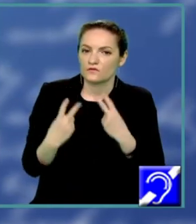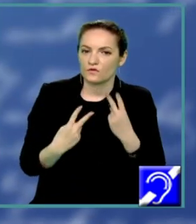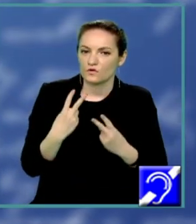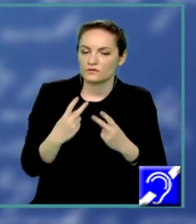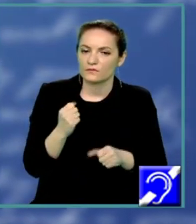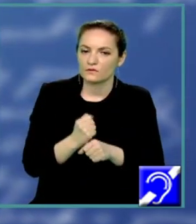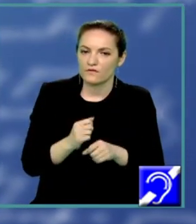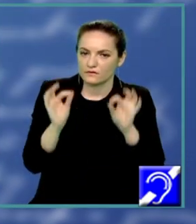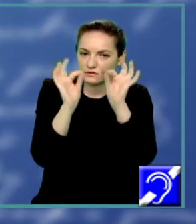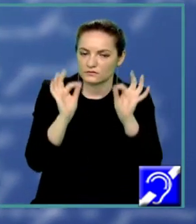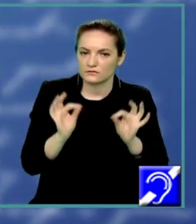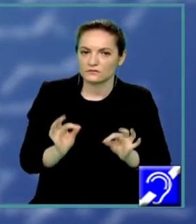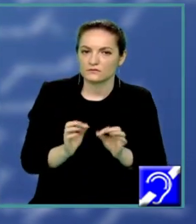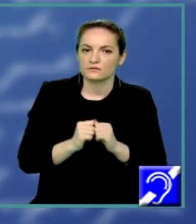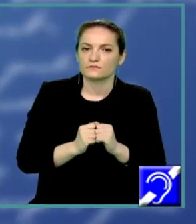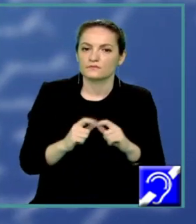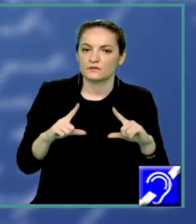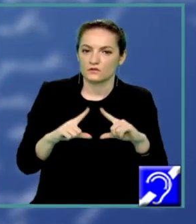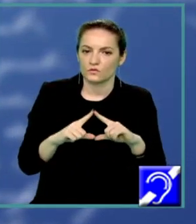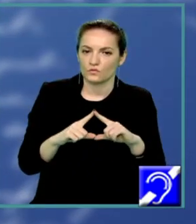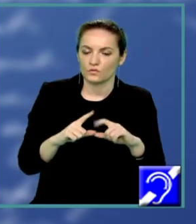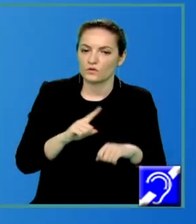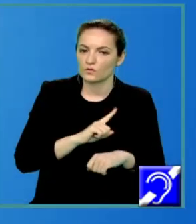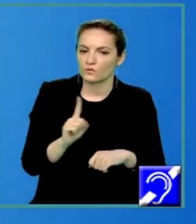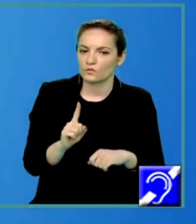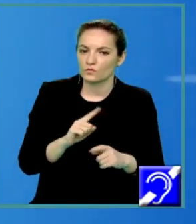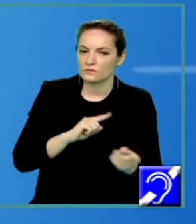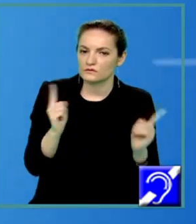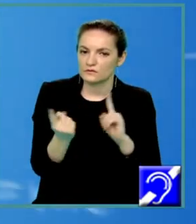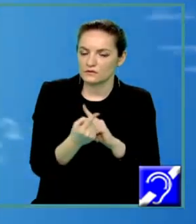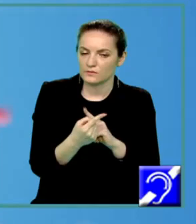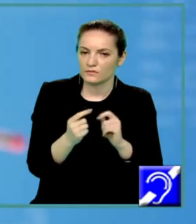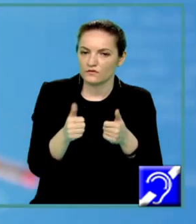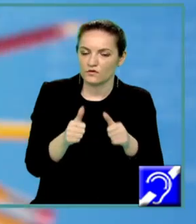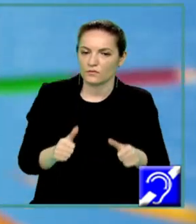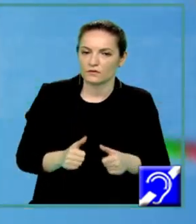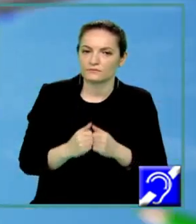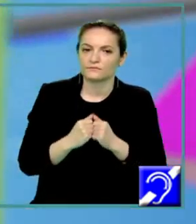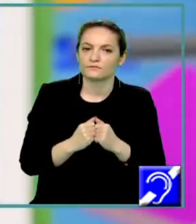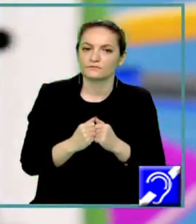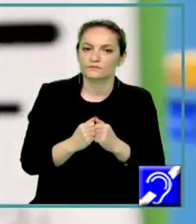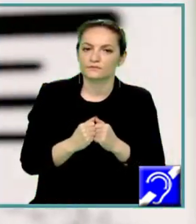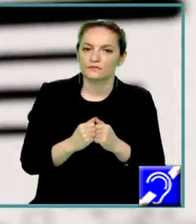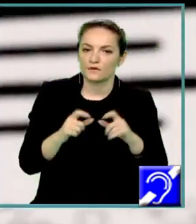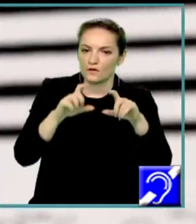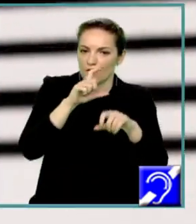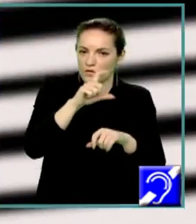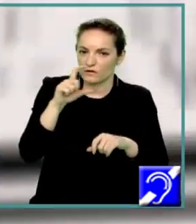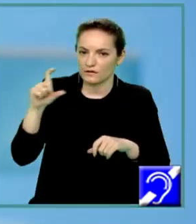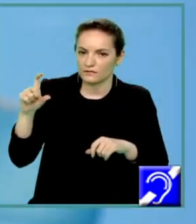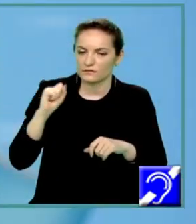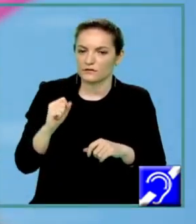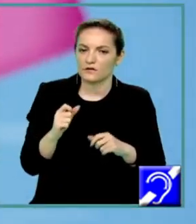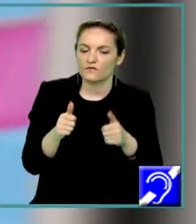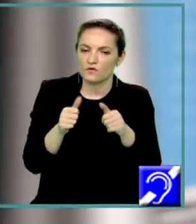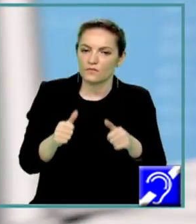la trasarea hărților, pentru că un triunghi este rigid, adică nu se poate deforma. O grinda alcătuită din triunghiuri